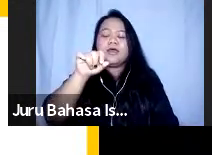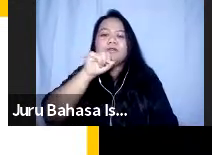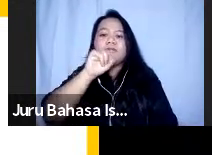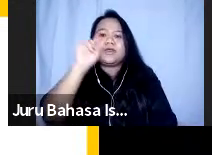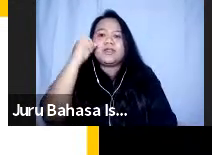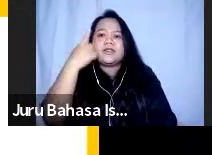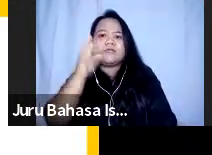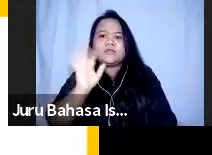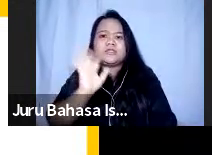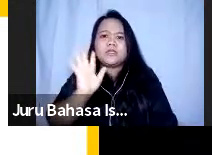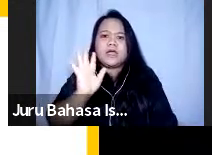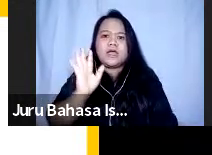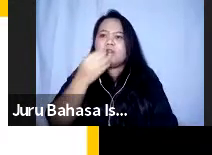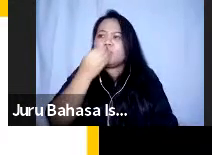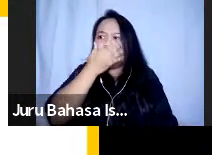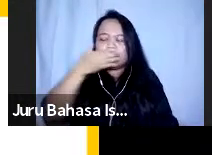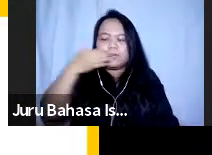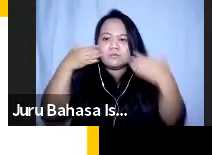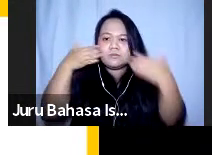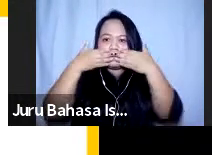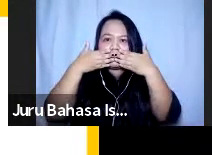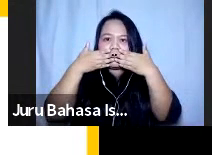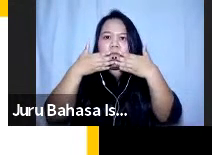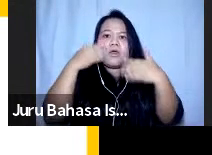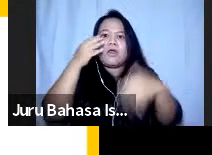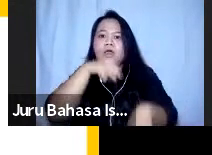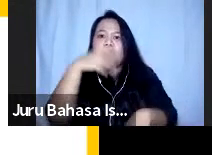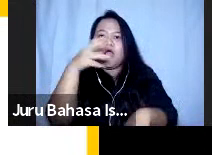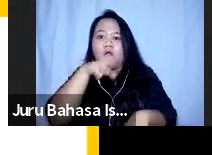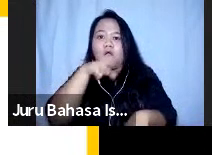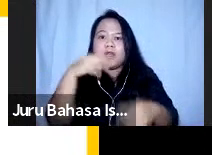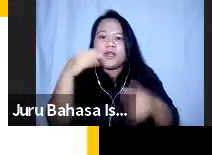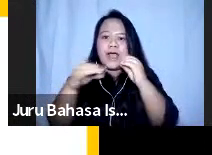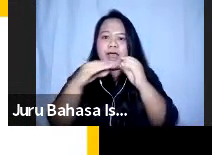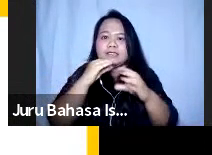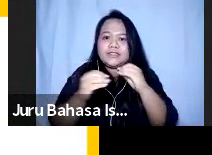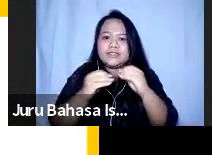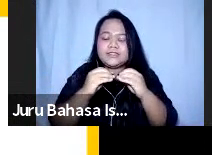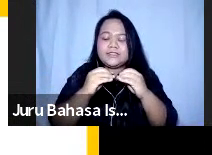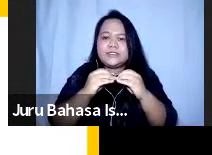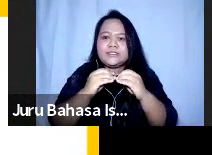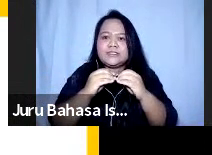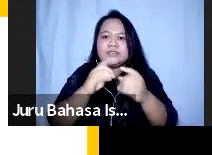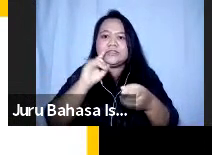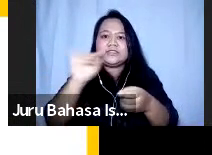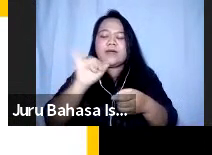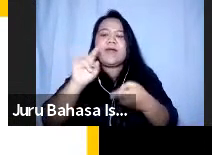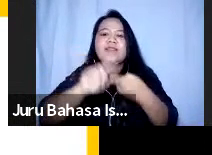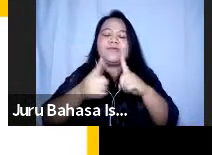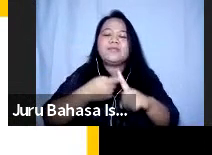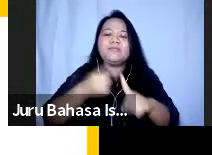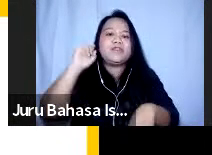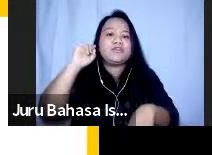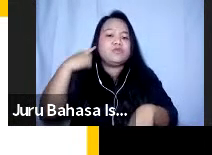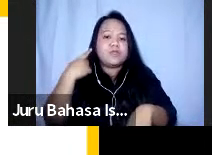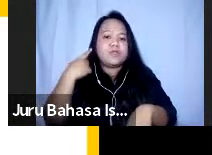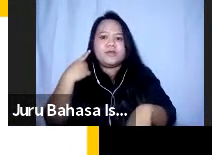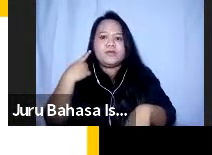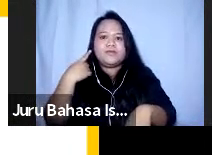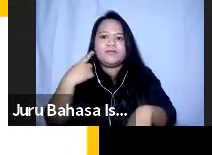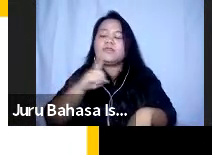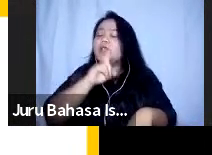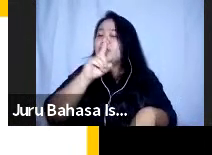jangan tutup mulut kita ketika kita sedang berkomunikasi dengan teman-teman tuli kemudian kita